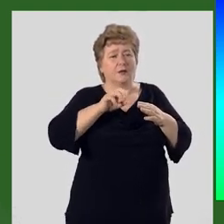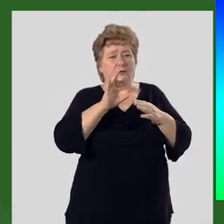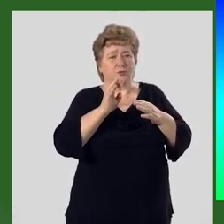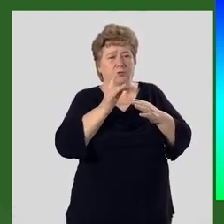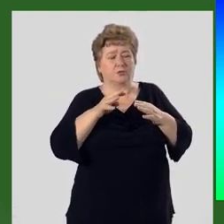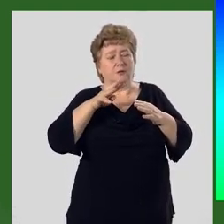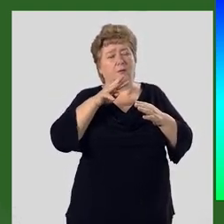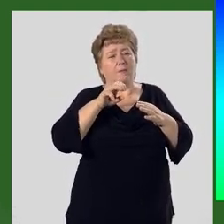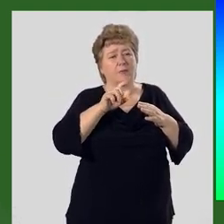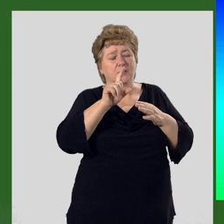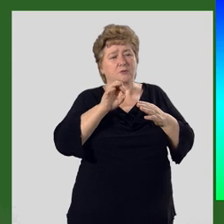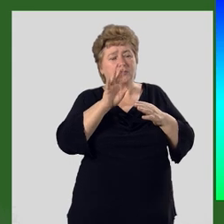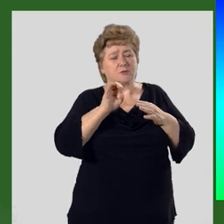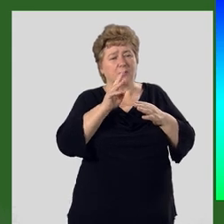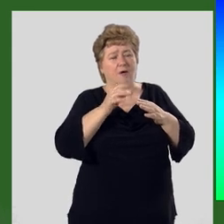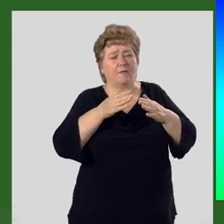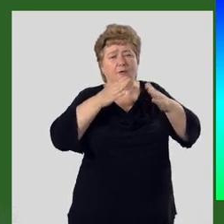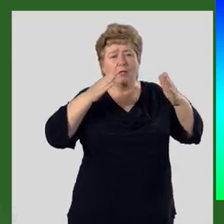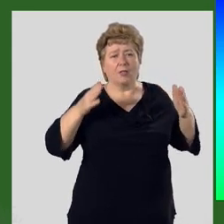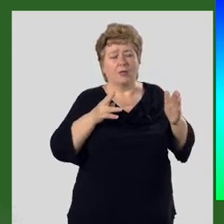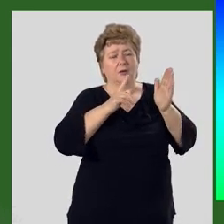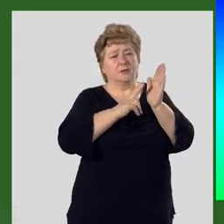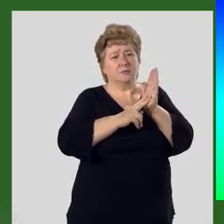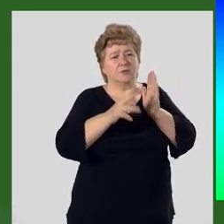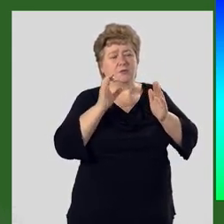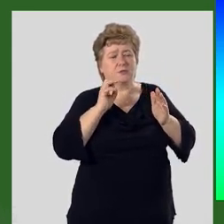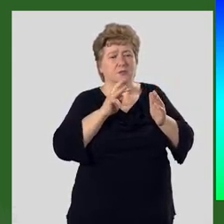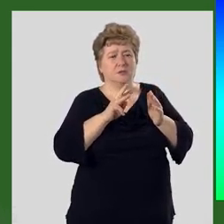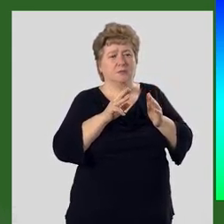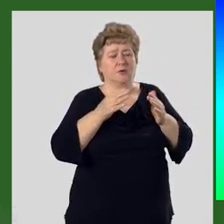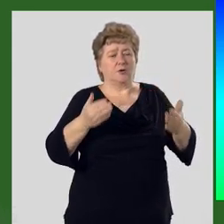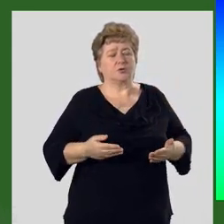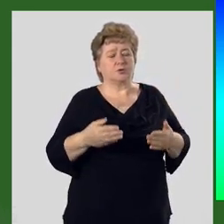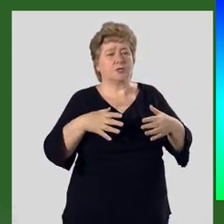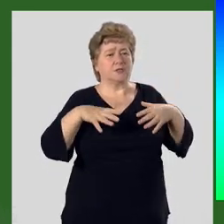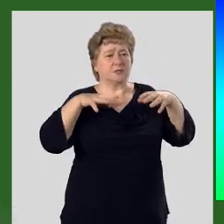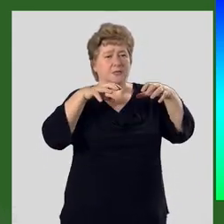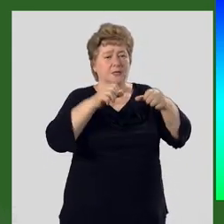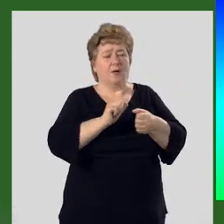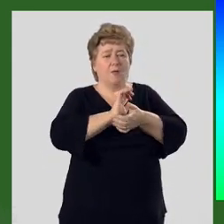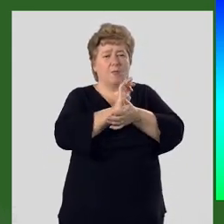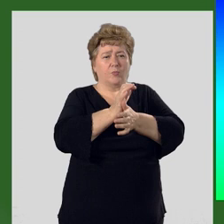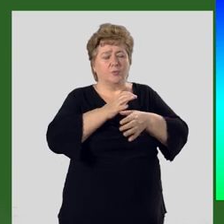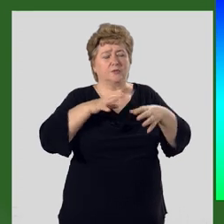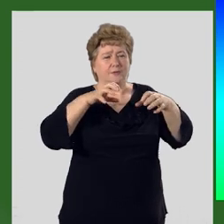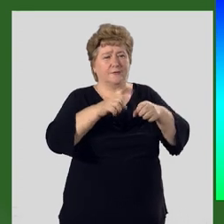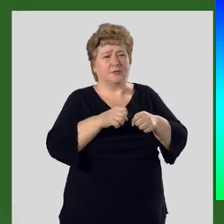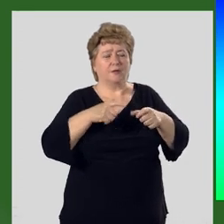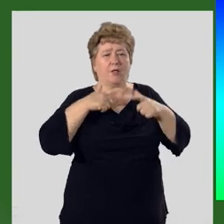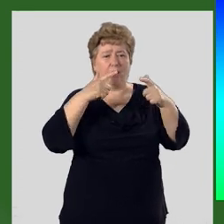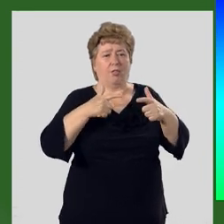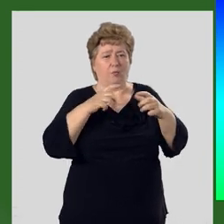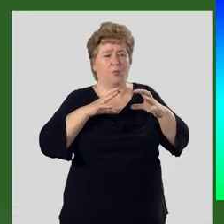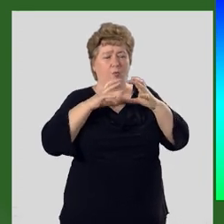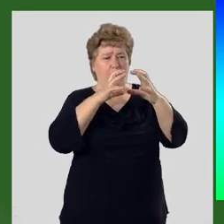— мезозавры. Их длина достигала 70 сантиметров. Жизнь надежно и плотно обосновалась на голубой